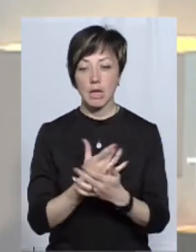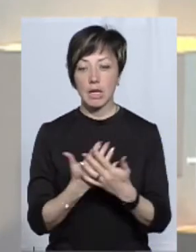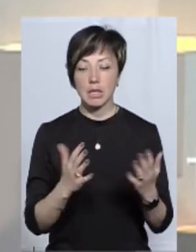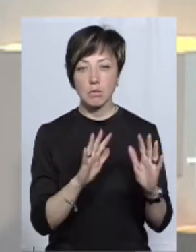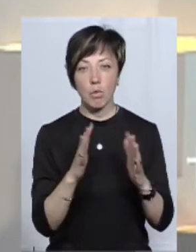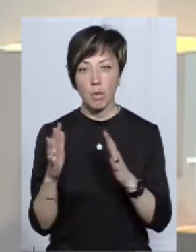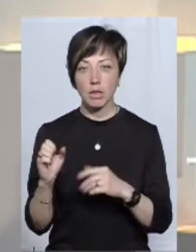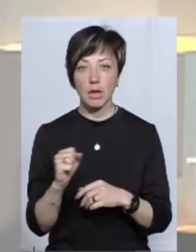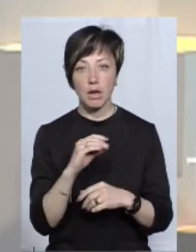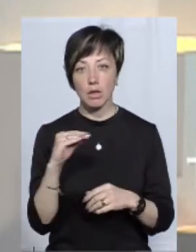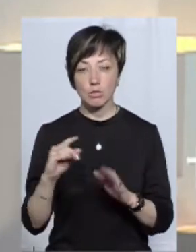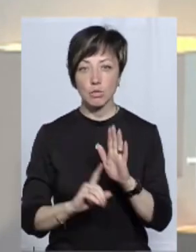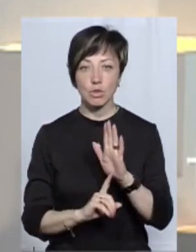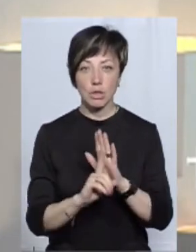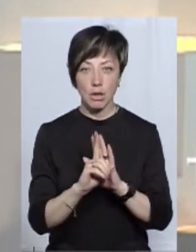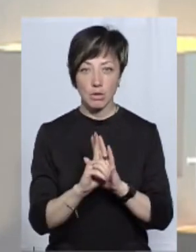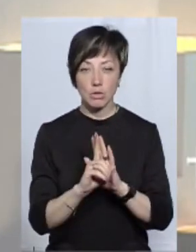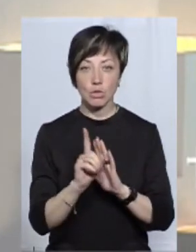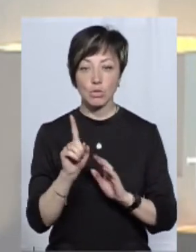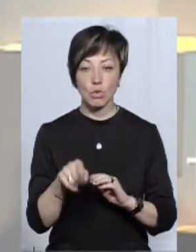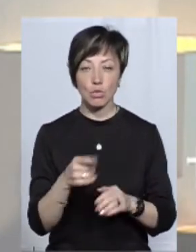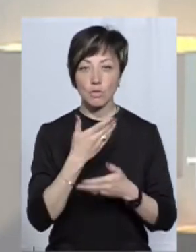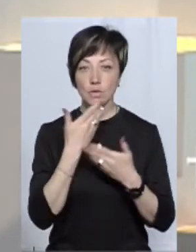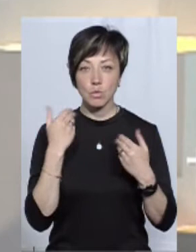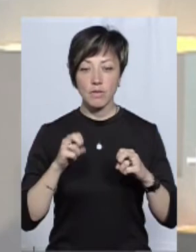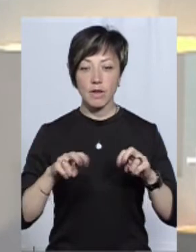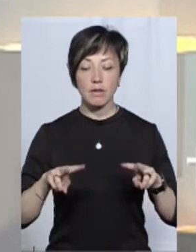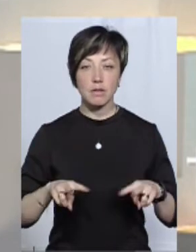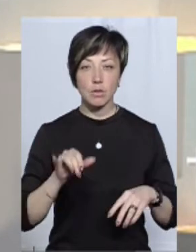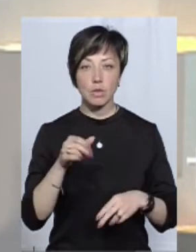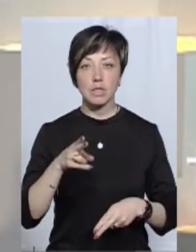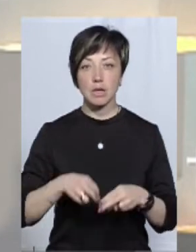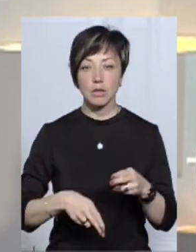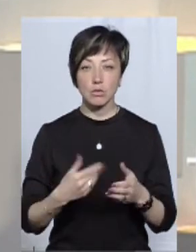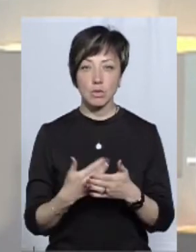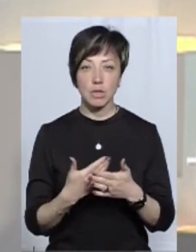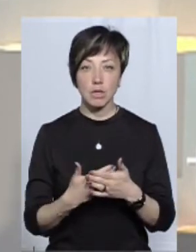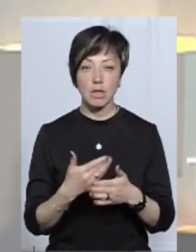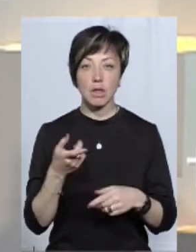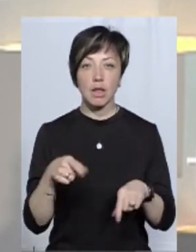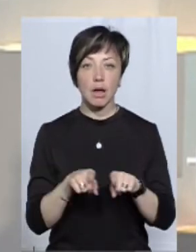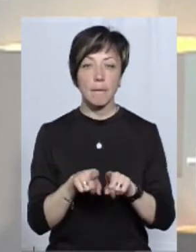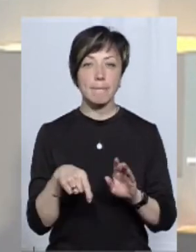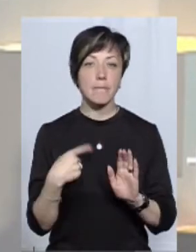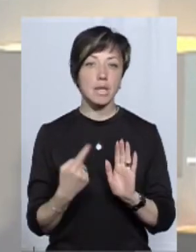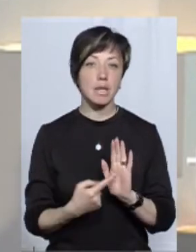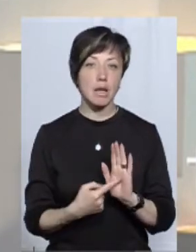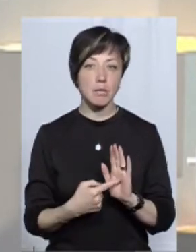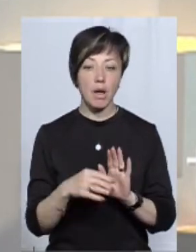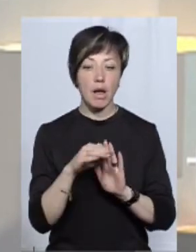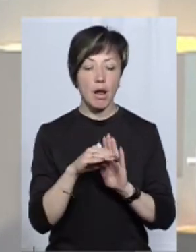різні моменти, аж починалося, скажімо так, з того, що відсутність спахівців у них, закінчуючи навіть такими питаннями, що